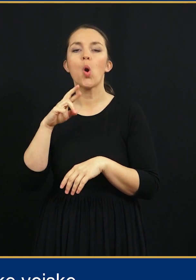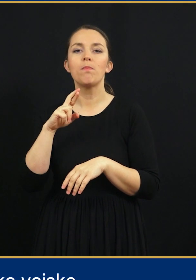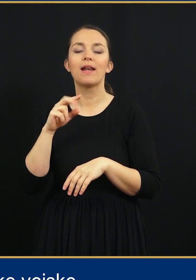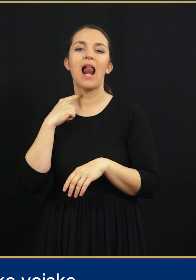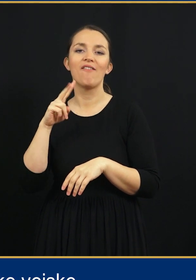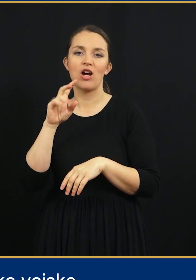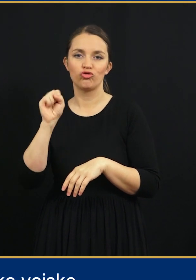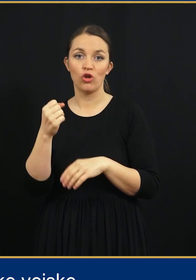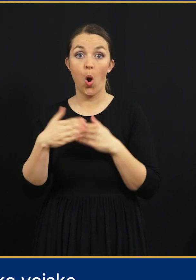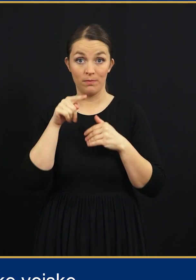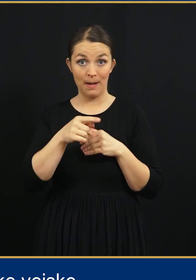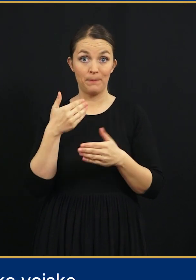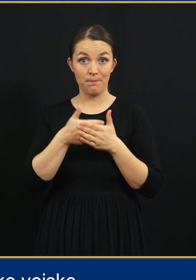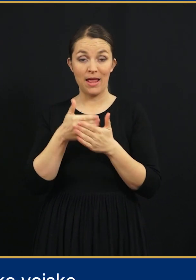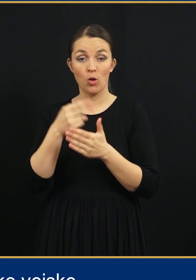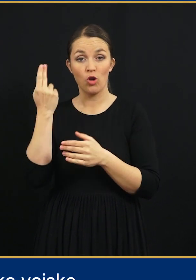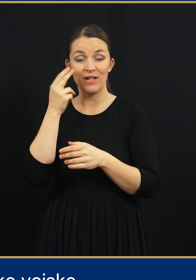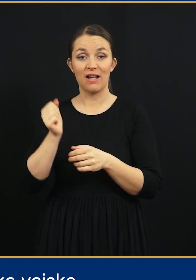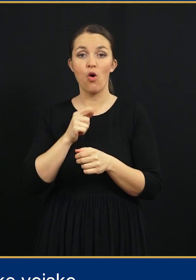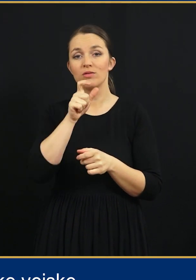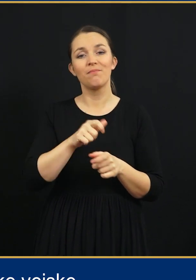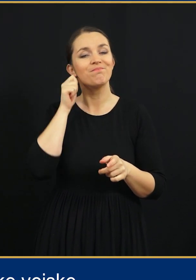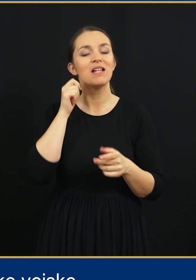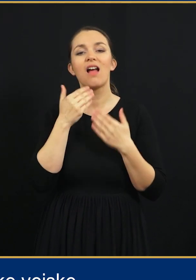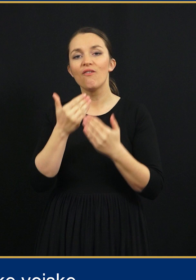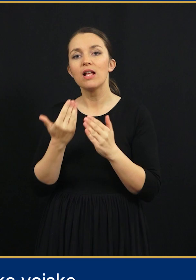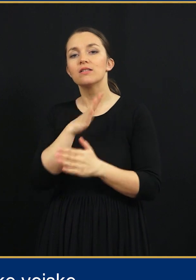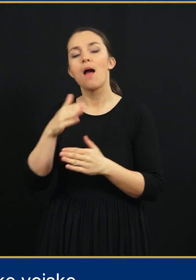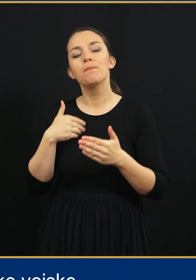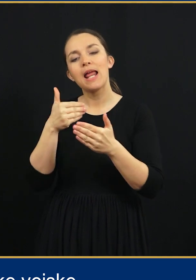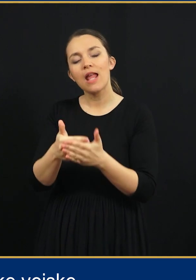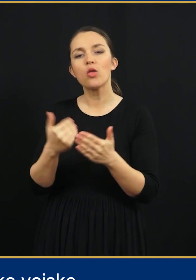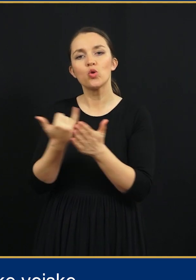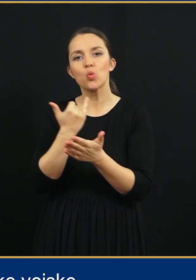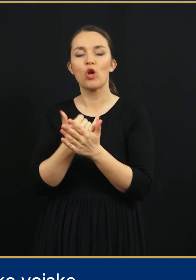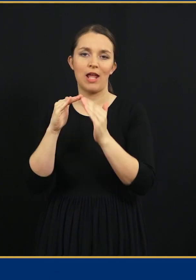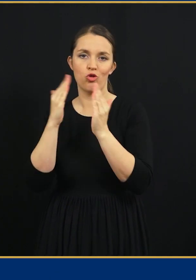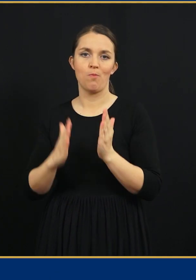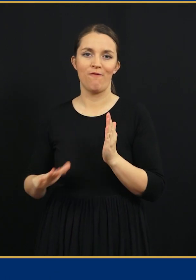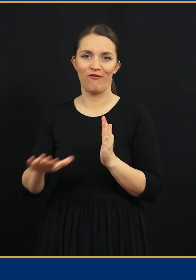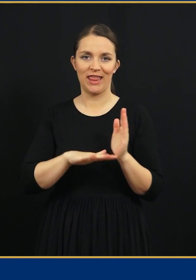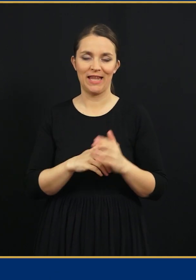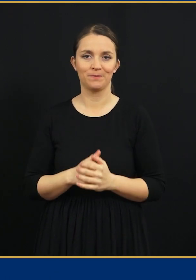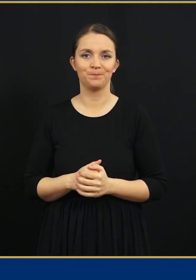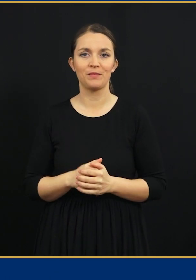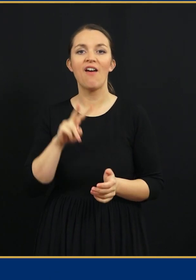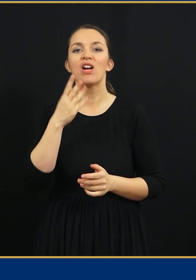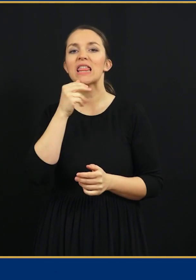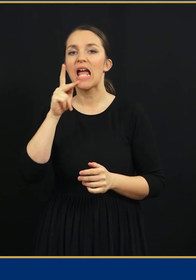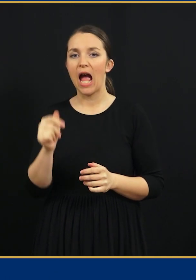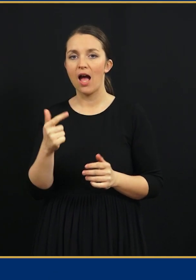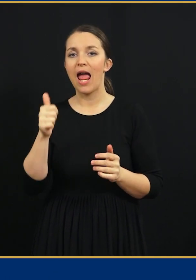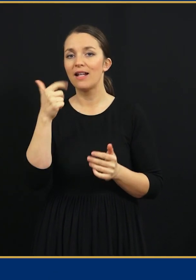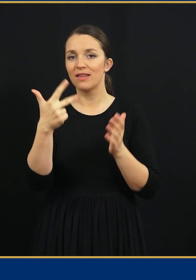Ob tem se je pripadnikom slovenske vojske zahvalila za njihovo predano služenje domovini. Vrhnika